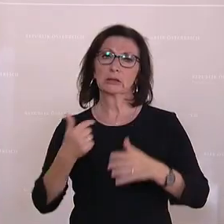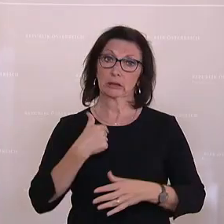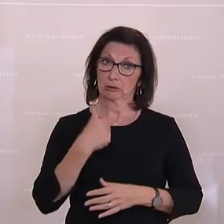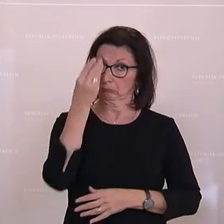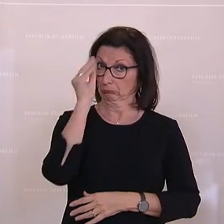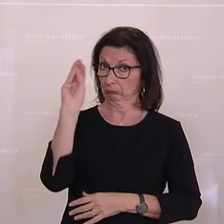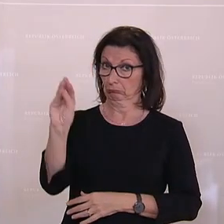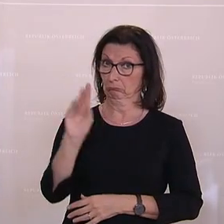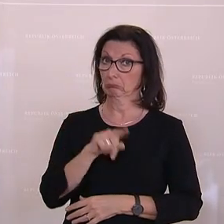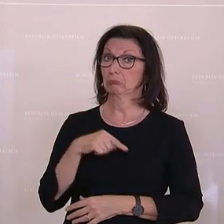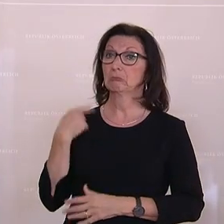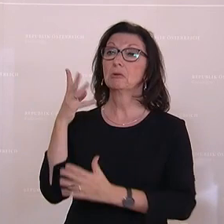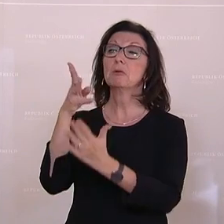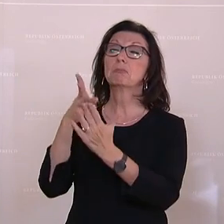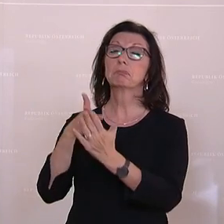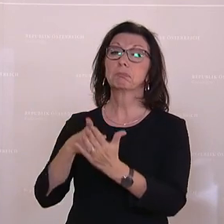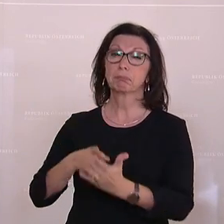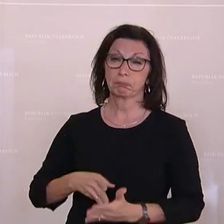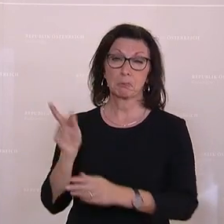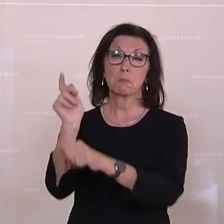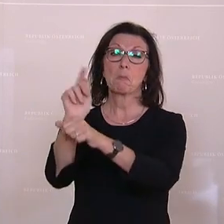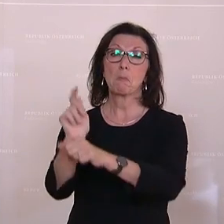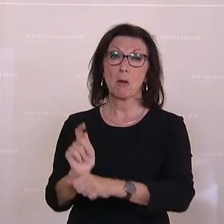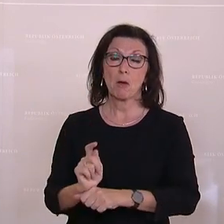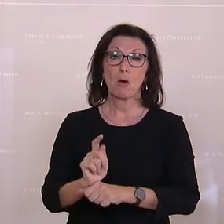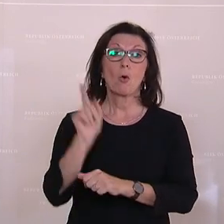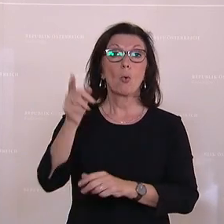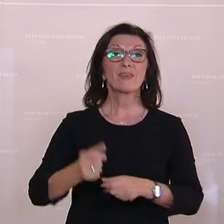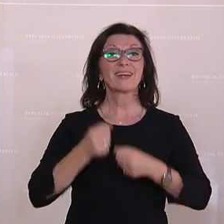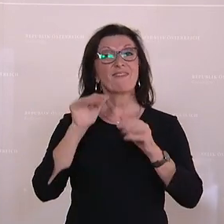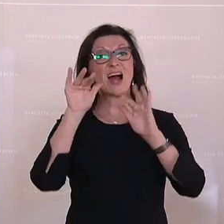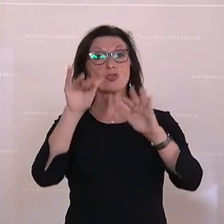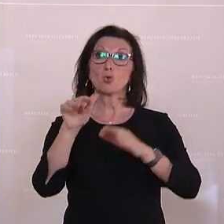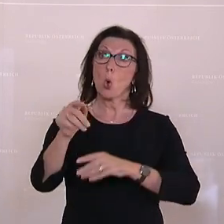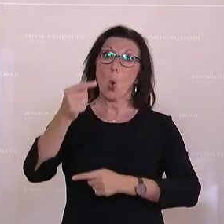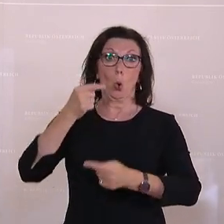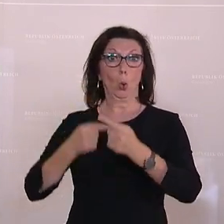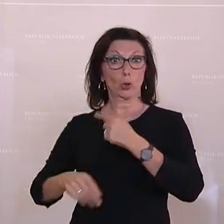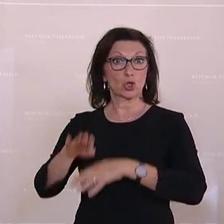wir werden da ganz genau drauf schauen und keine Rückschritte beim Gewaltschutz akzeptieren.